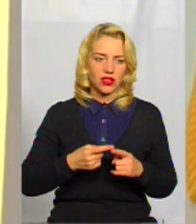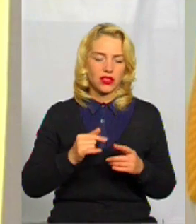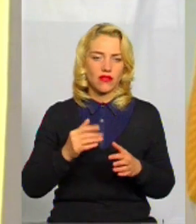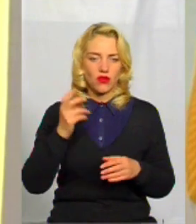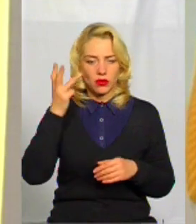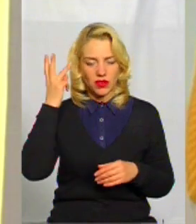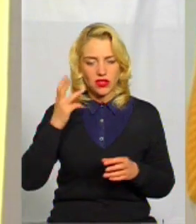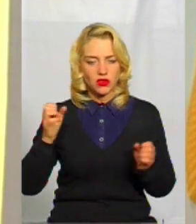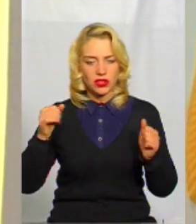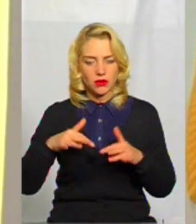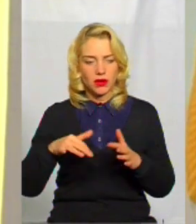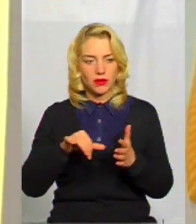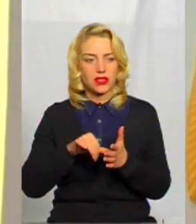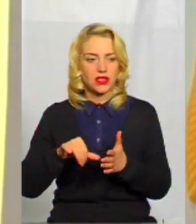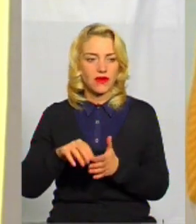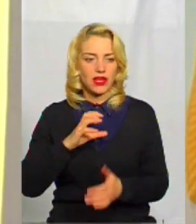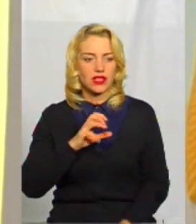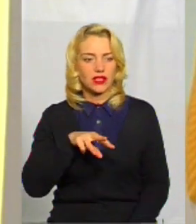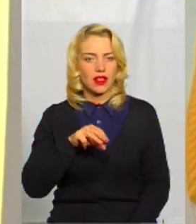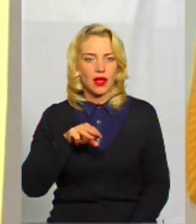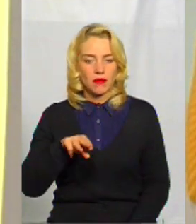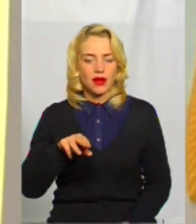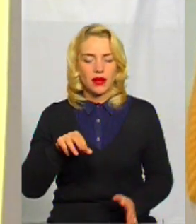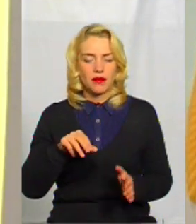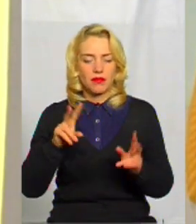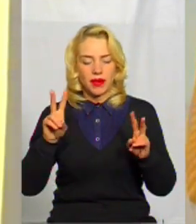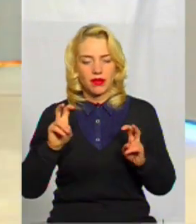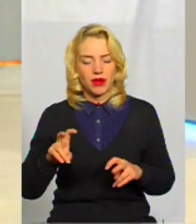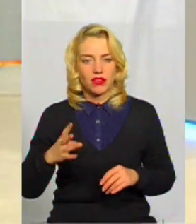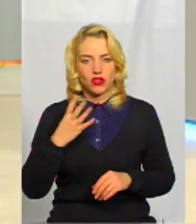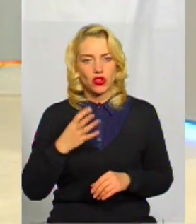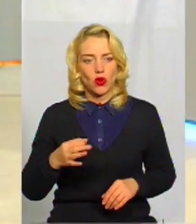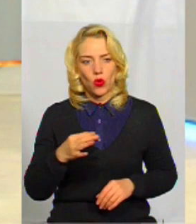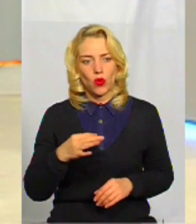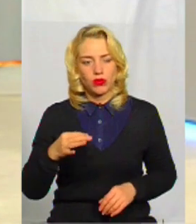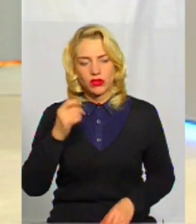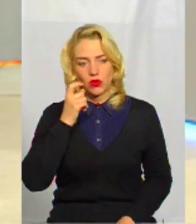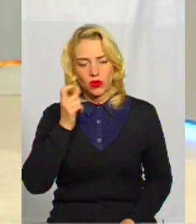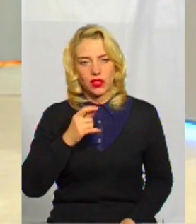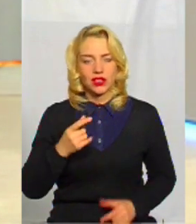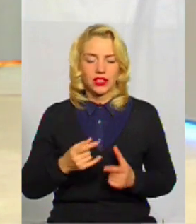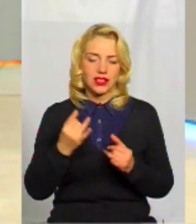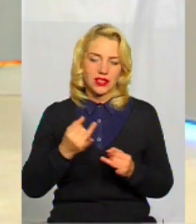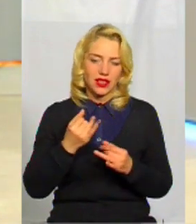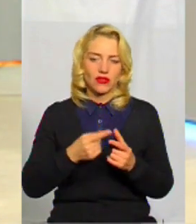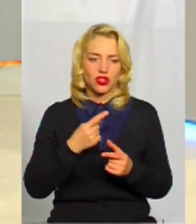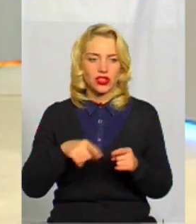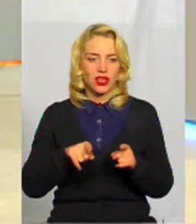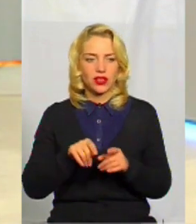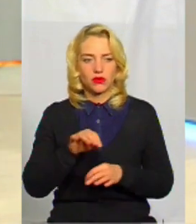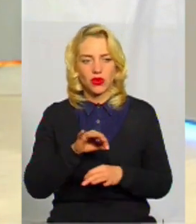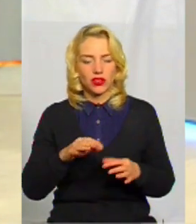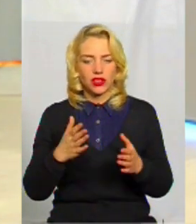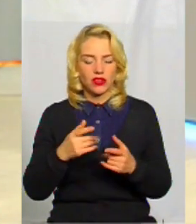Хмельницькому зібрані представники STEM-предметів із чотирьох областей України. Цікаво, чи такі проєкти, вони якось